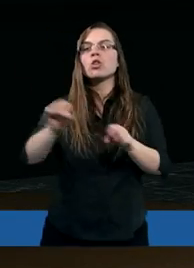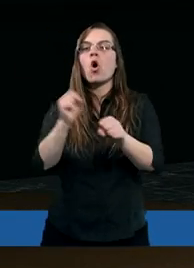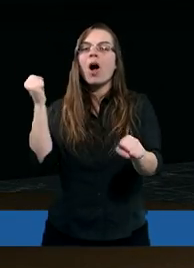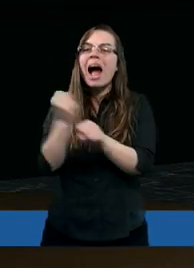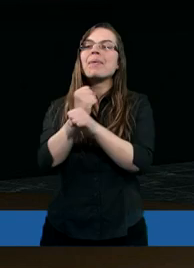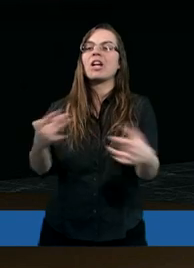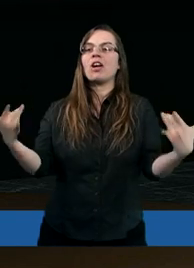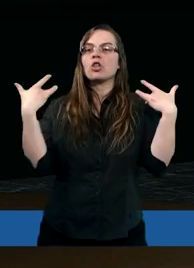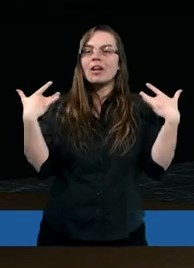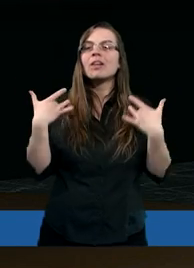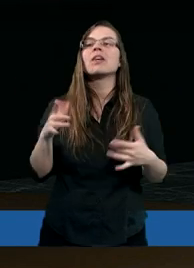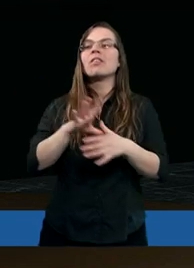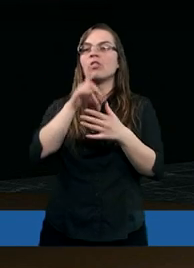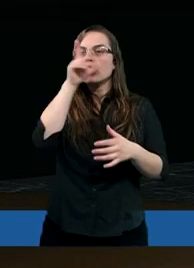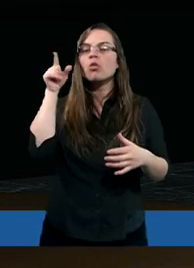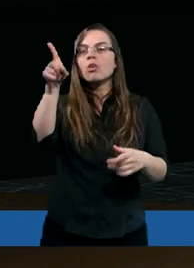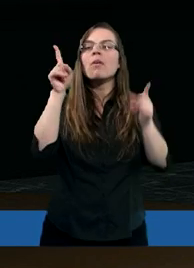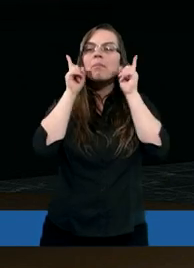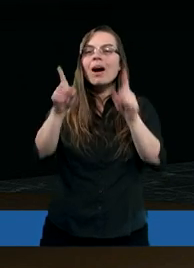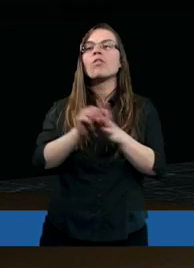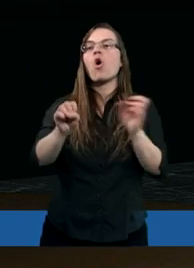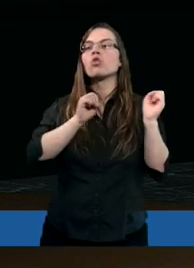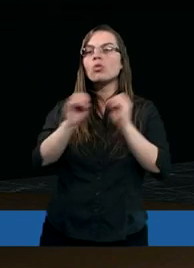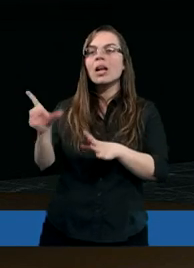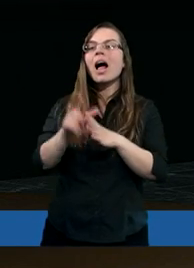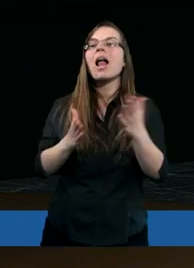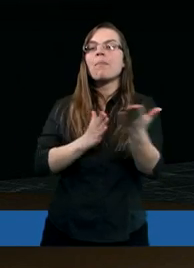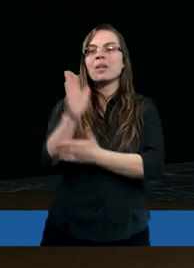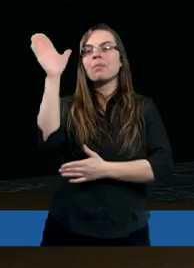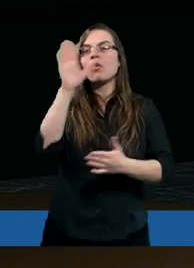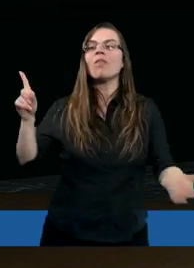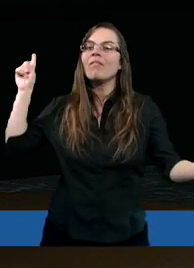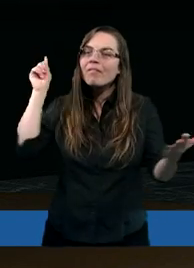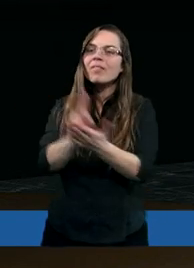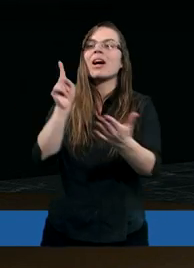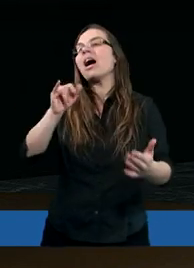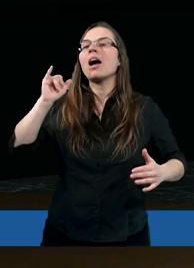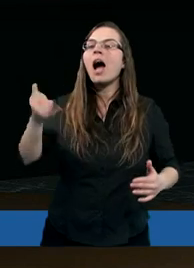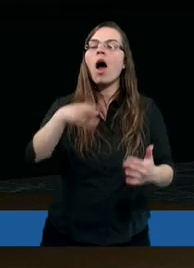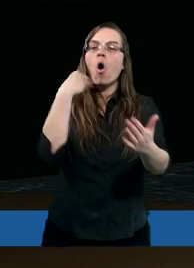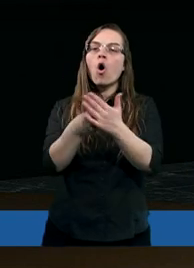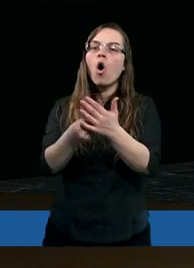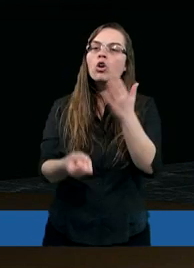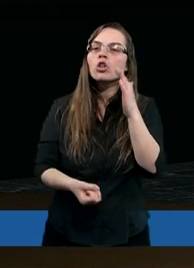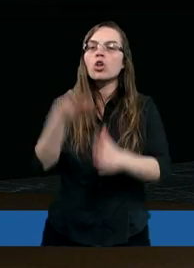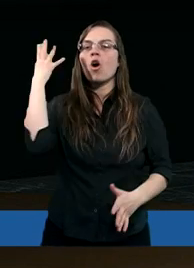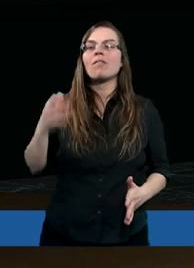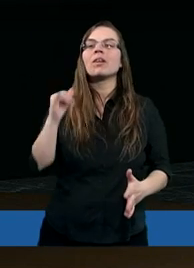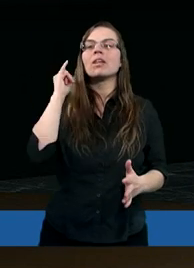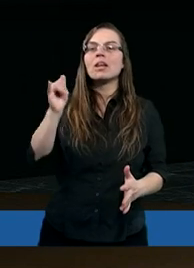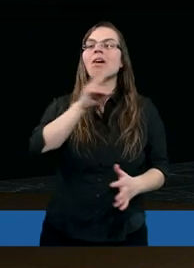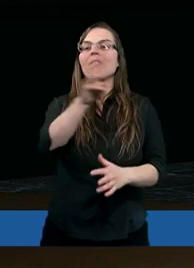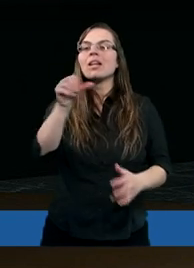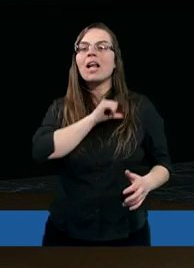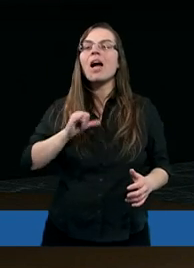kamienia żywego, przez ludzi w prawdzie odrzuconego, lecz przez Boga wybranego jako kosztowny. I wy